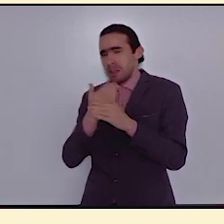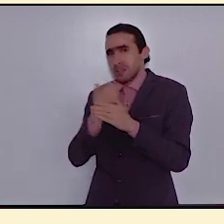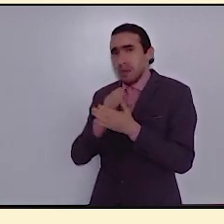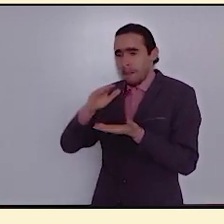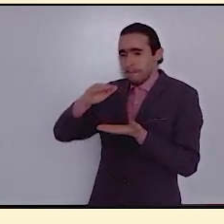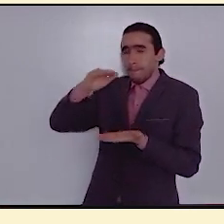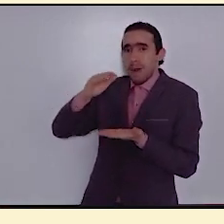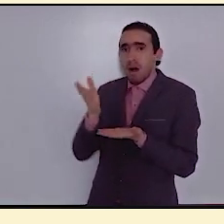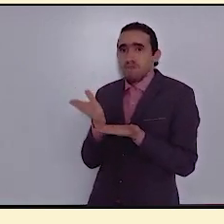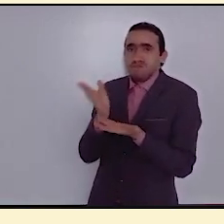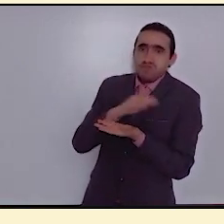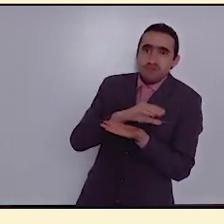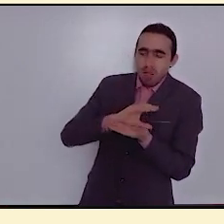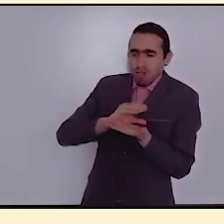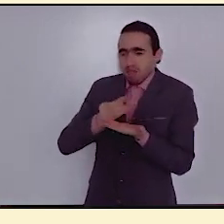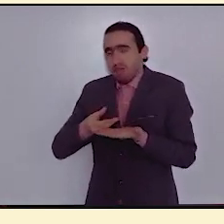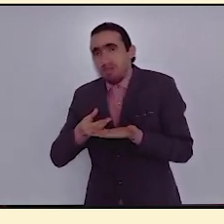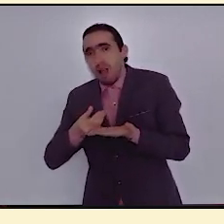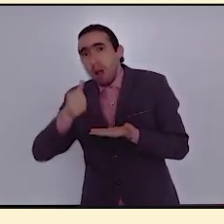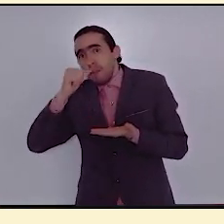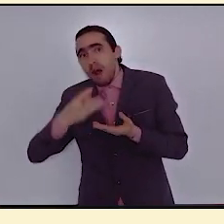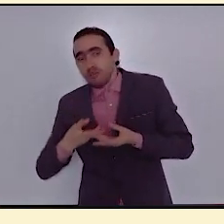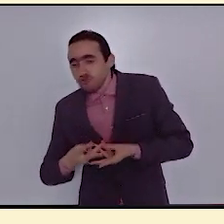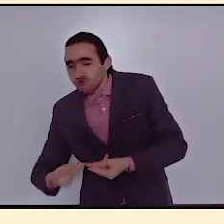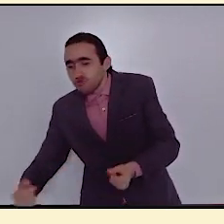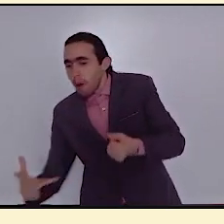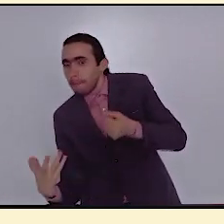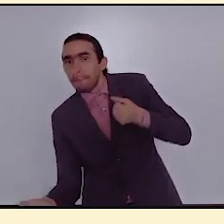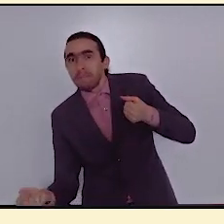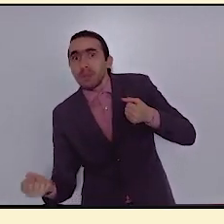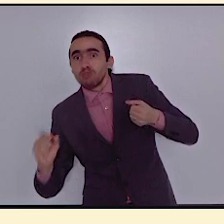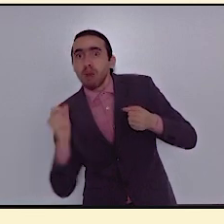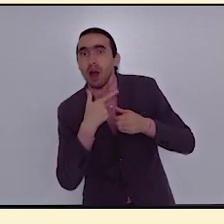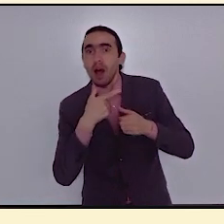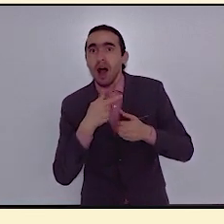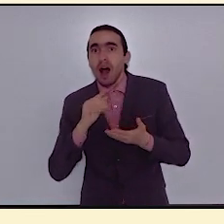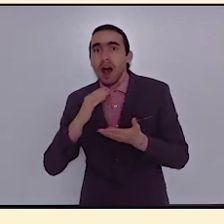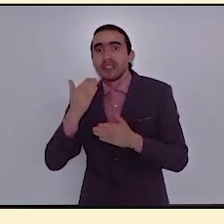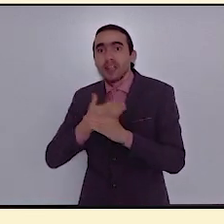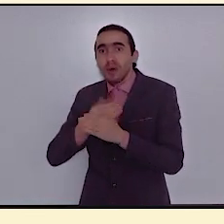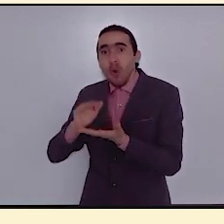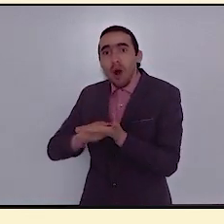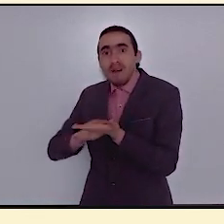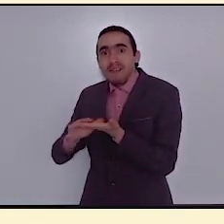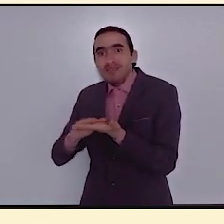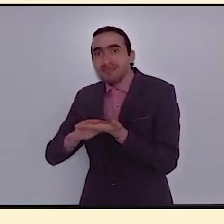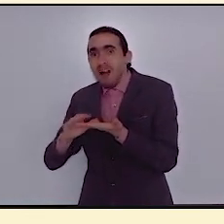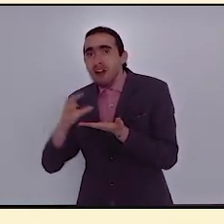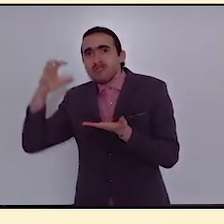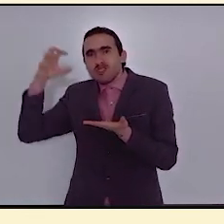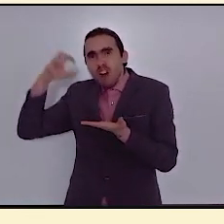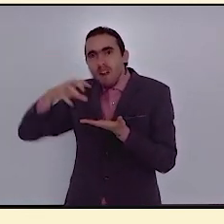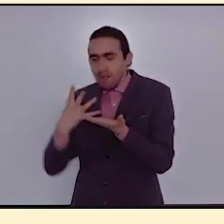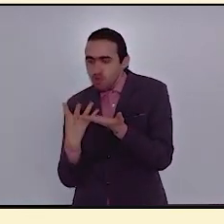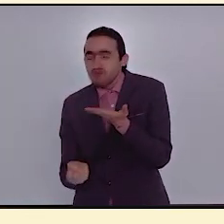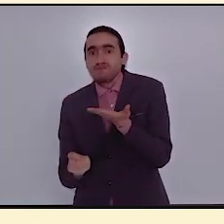الماء من الزجاجة على الأرض فسوف تشربه الأرض بسرعة لأن الأرض عطشانة هي الأخرى ولن ألحق